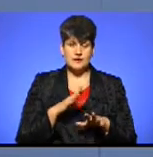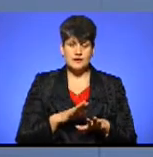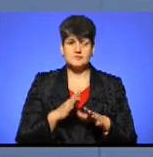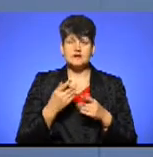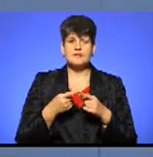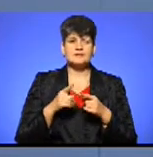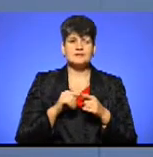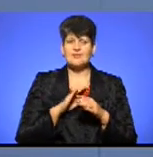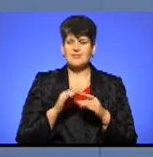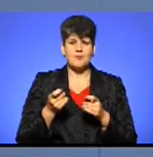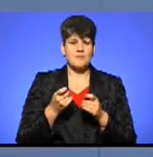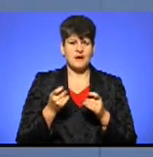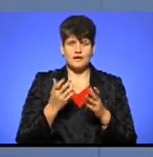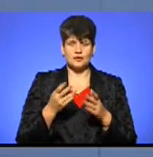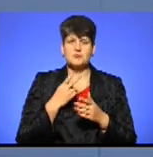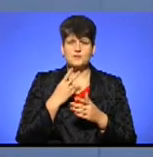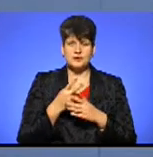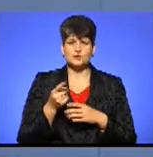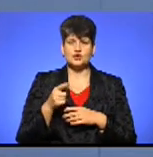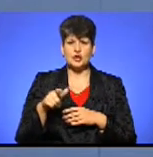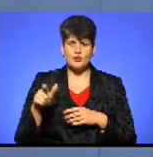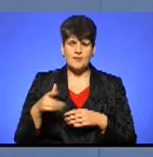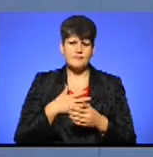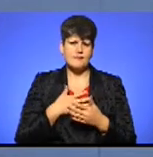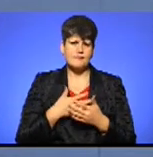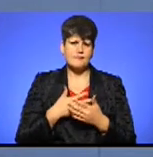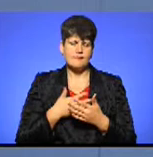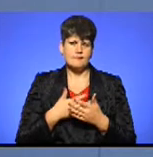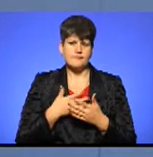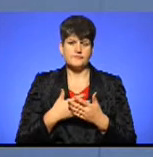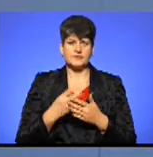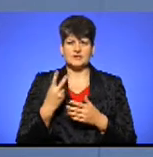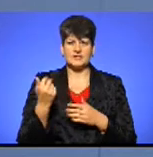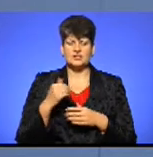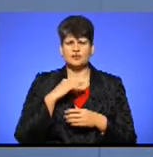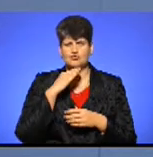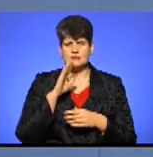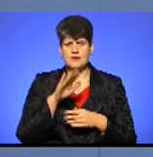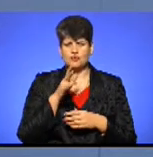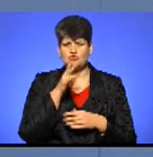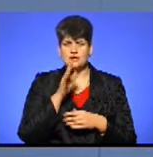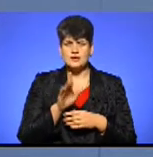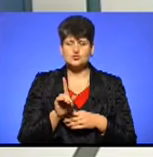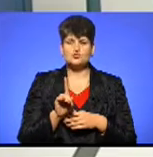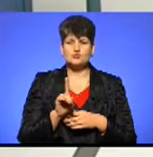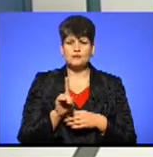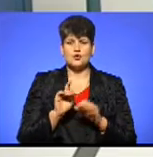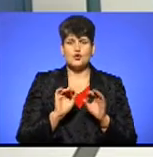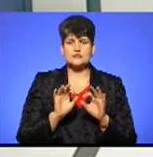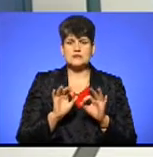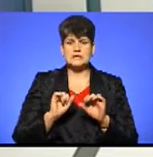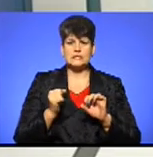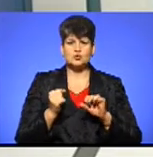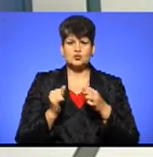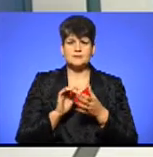не мало. І ми бачимо, що тернополяни за цей час просто активізовуються. Два тижні є достатньо часу, щоб розказати друзям,